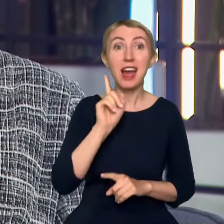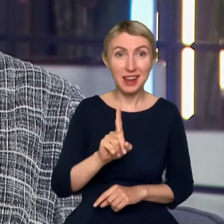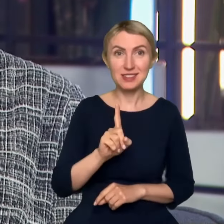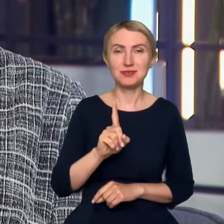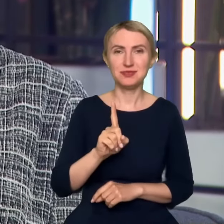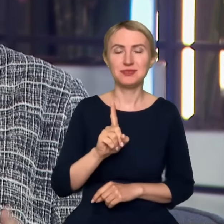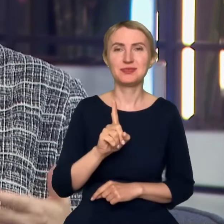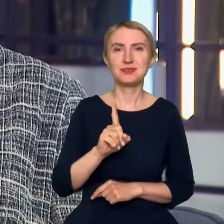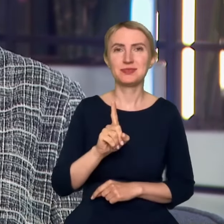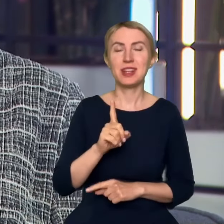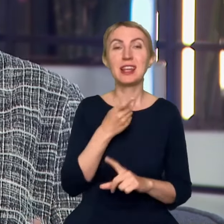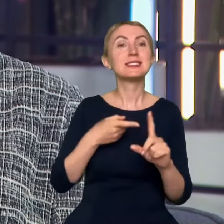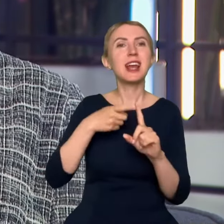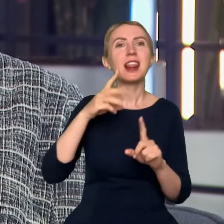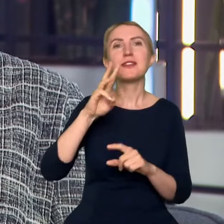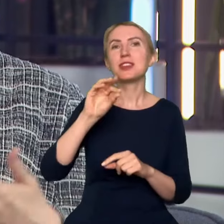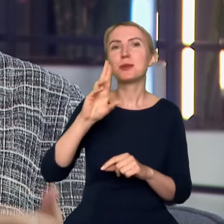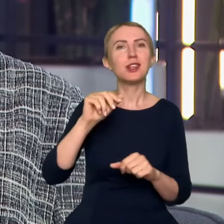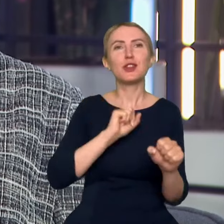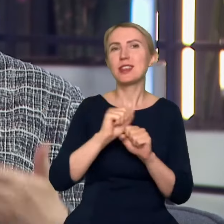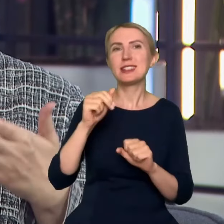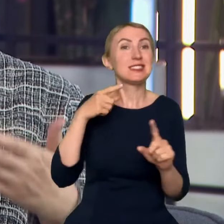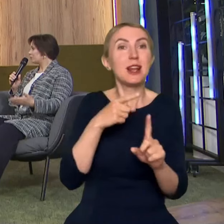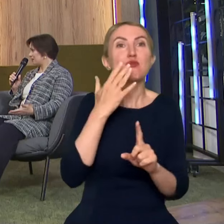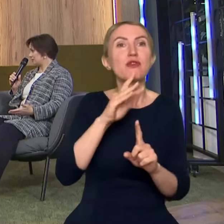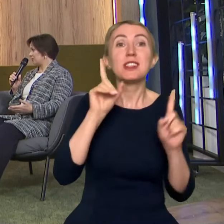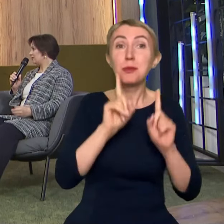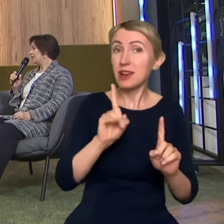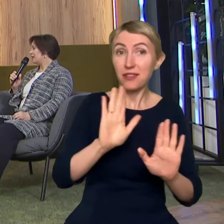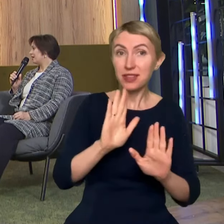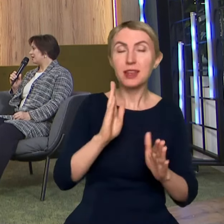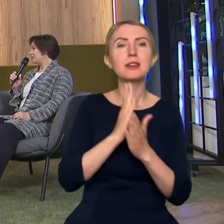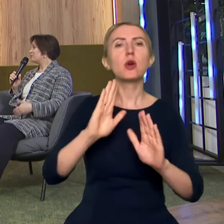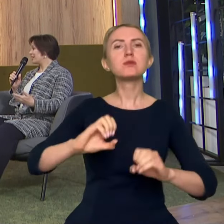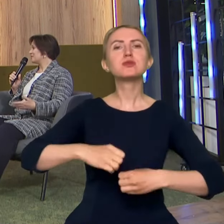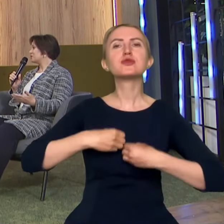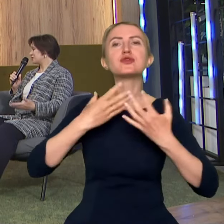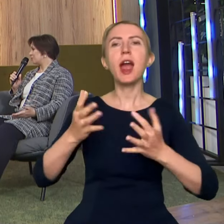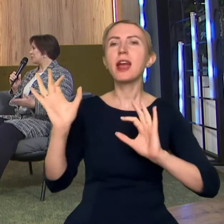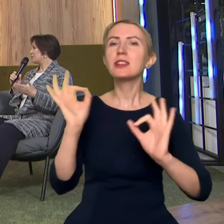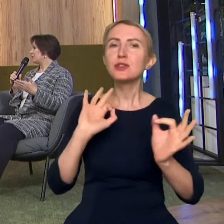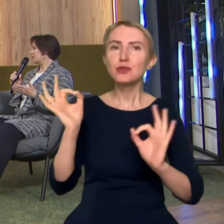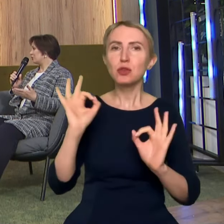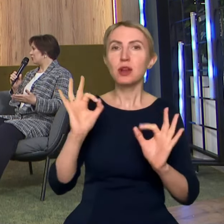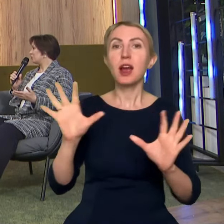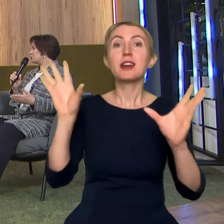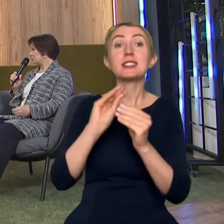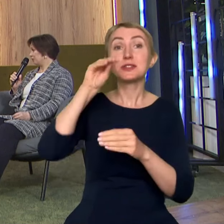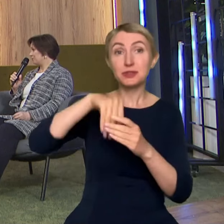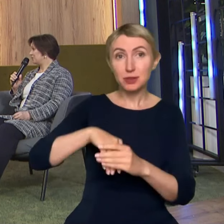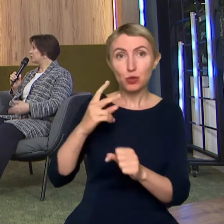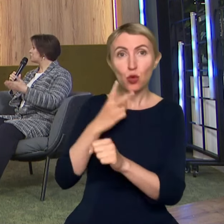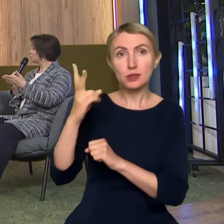celem Wikipedii nie jest mówienie prawdy, tylko podawanie informacji wraz z dostępem do